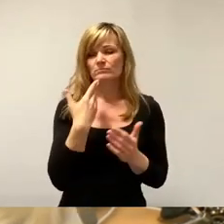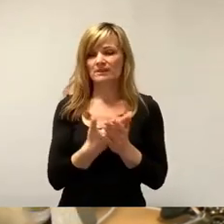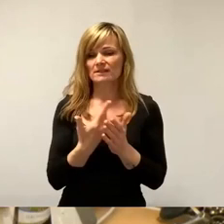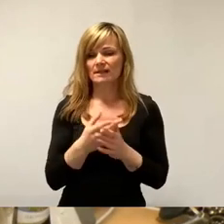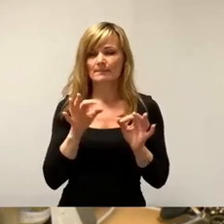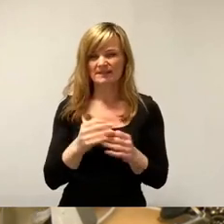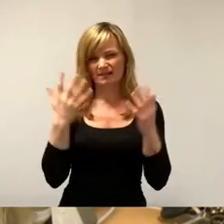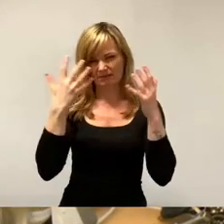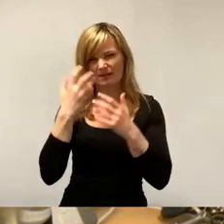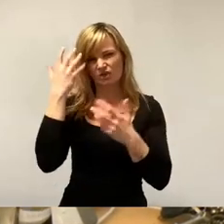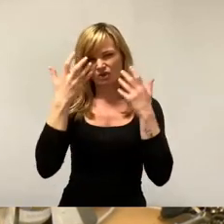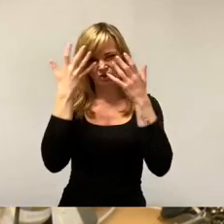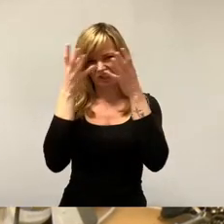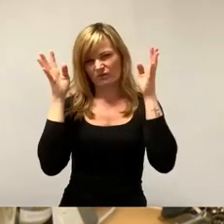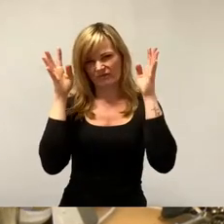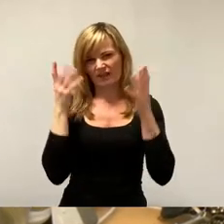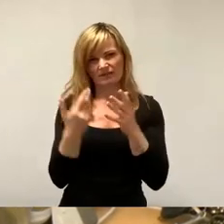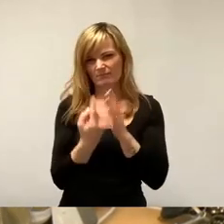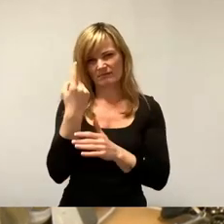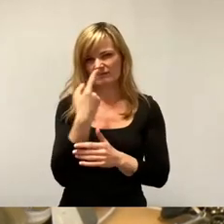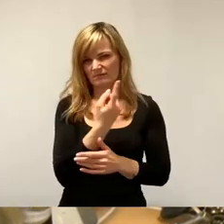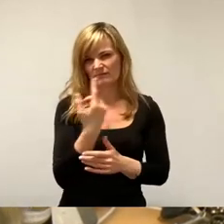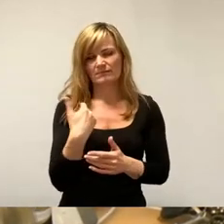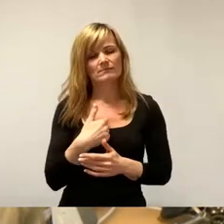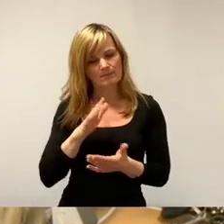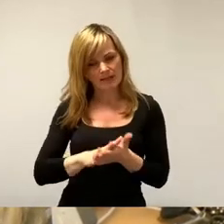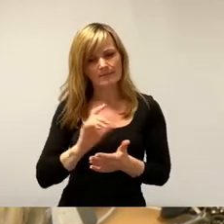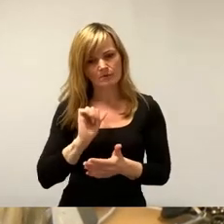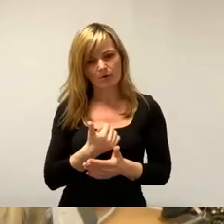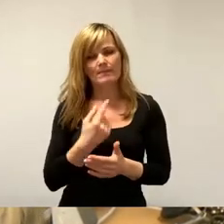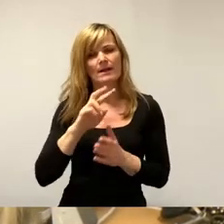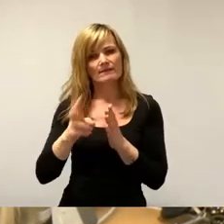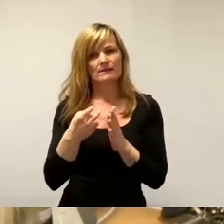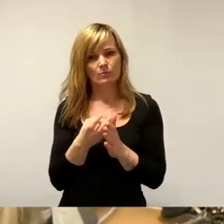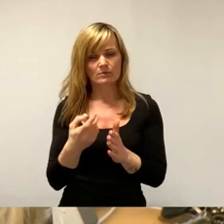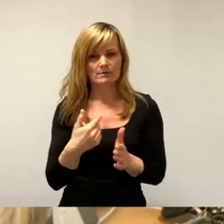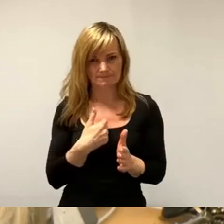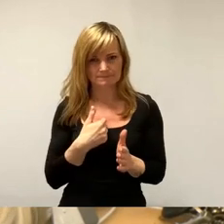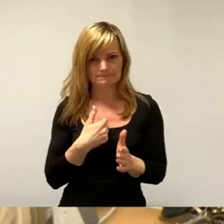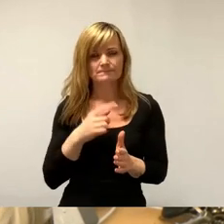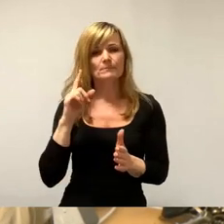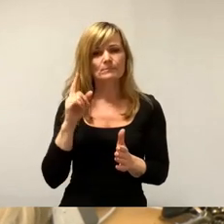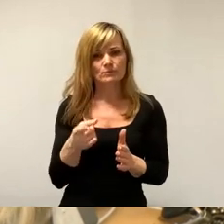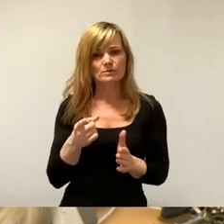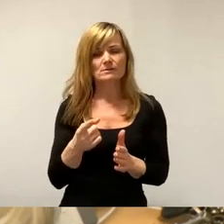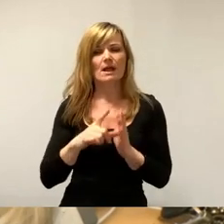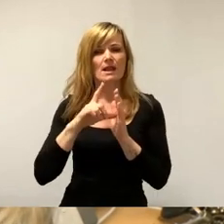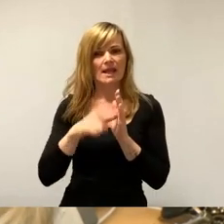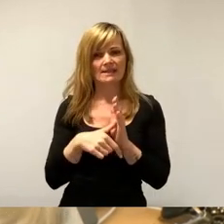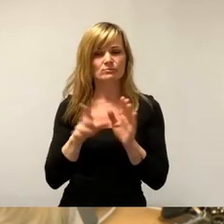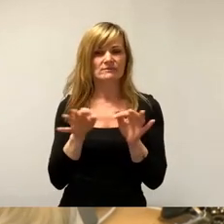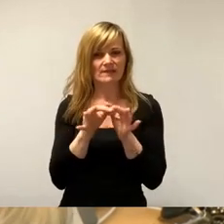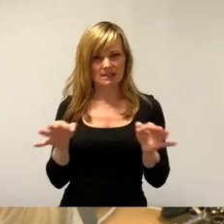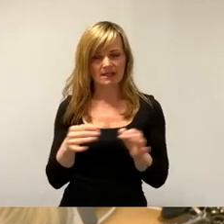Schizophrenie deutlich. Ich bleibe also dabei und wiederhole das hier nochmal. Man muss die Leistungsfähigkeit der